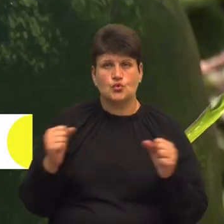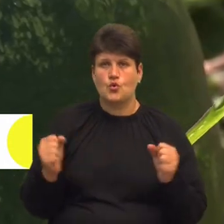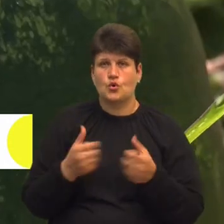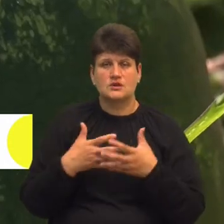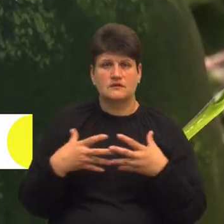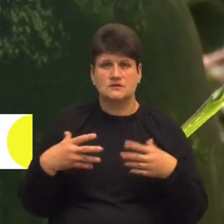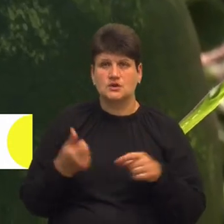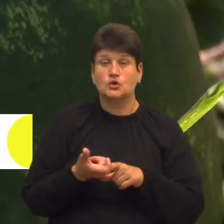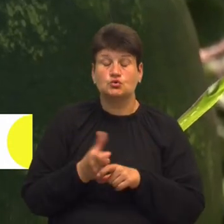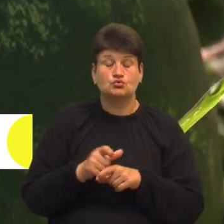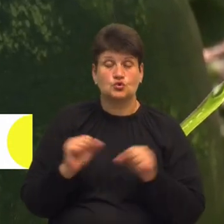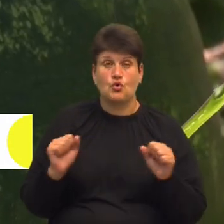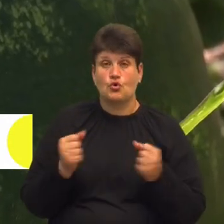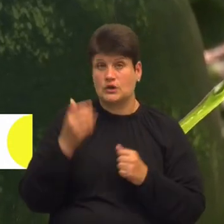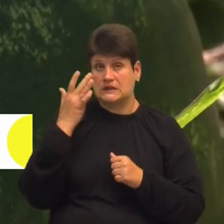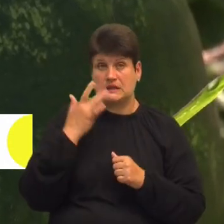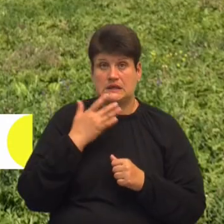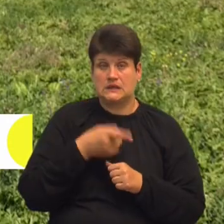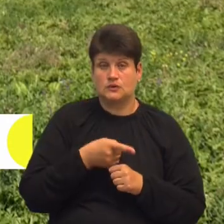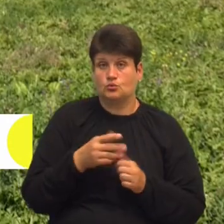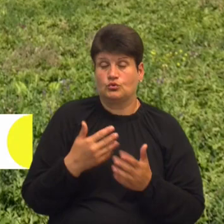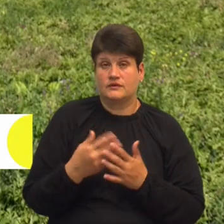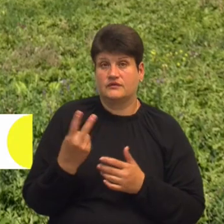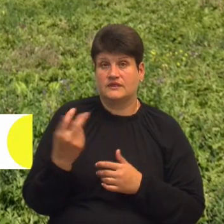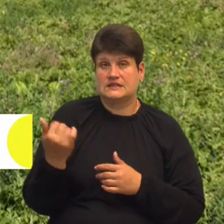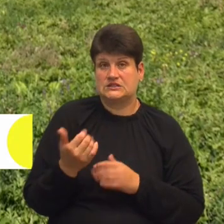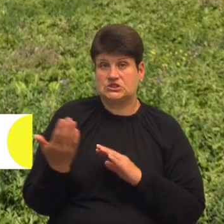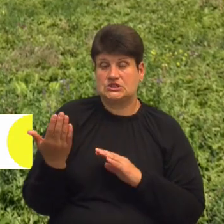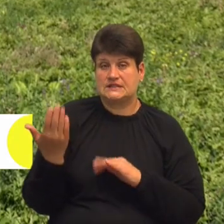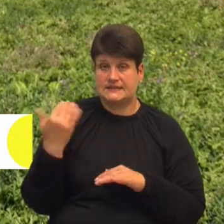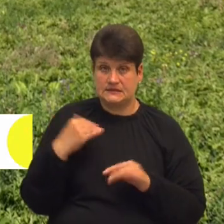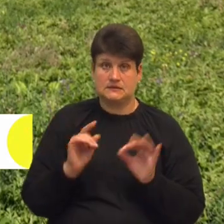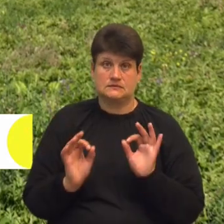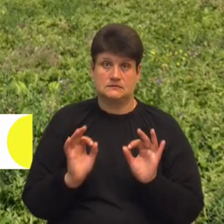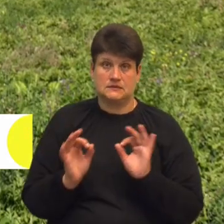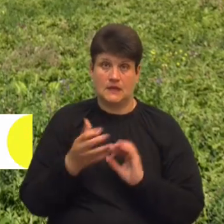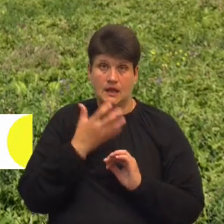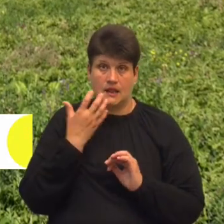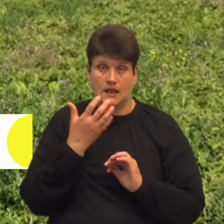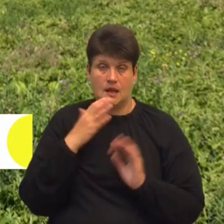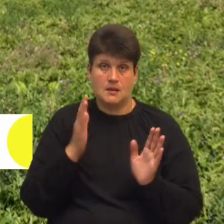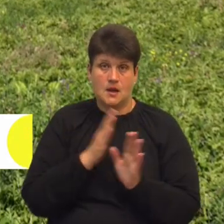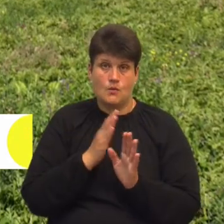холодне літо. Буквально два тижні тому стабілізувалася якась гарна тепла погода і